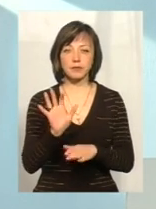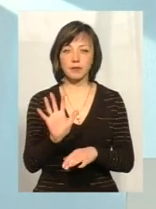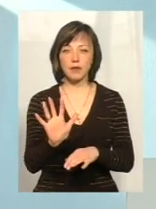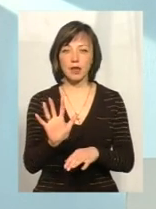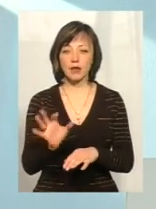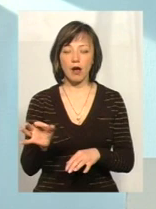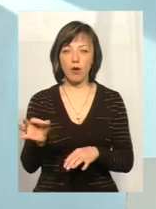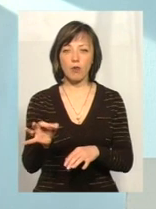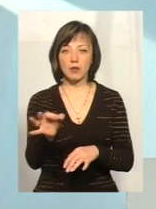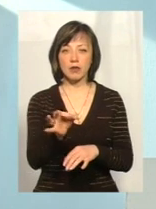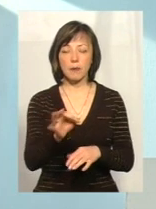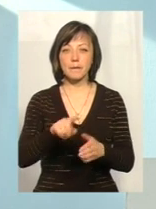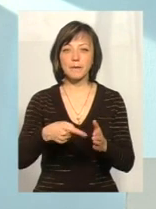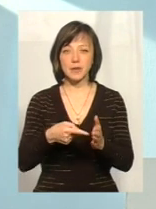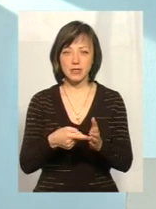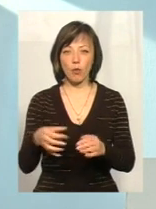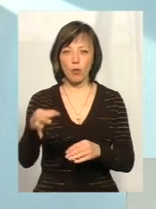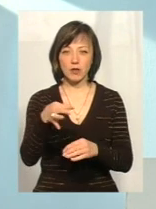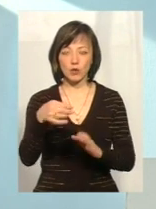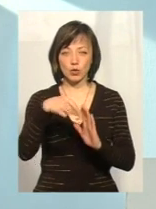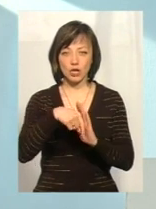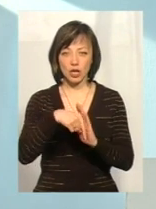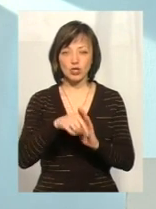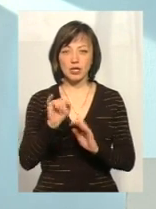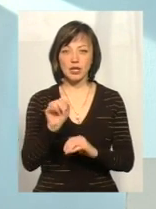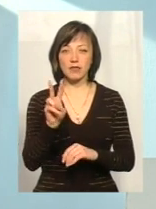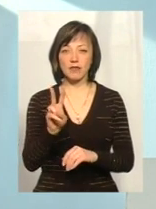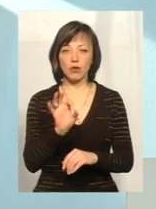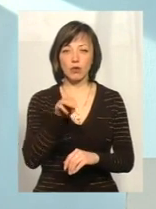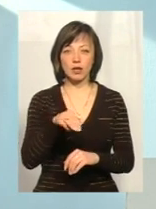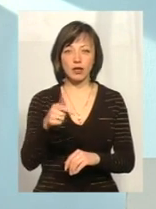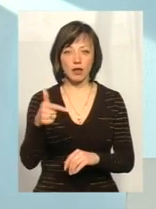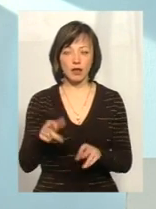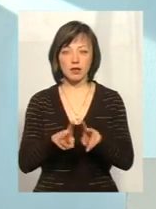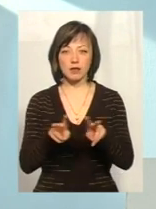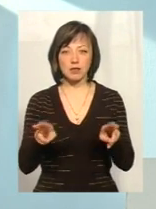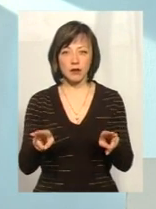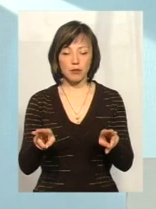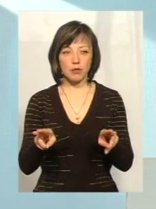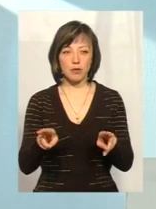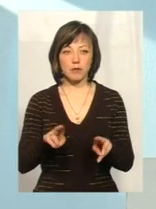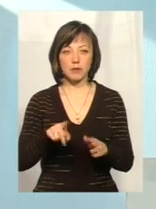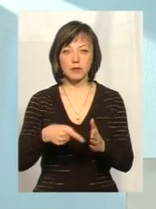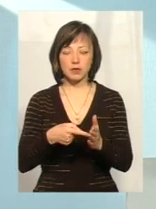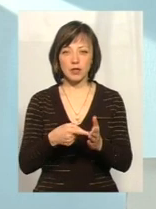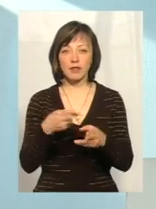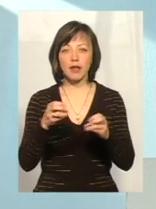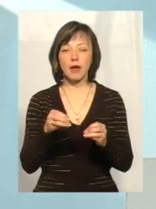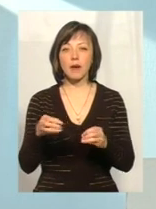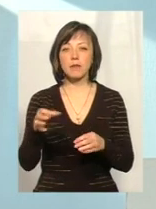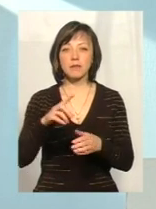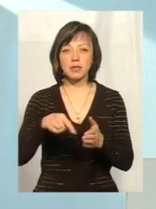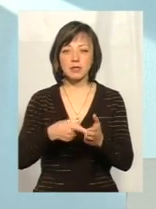обласних, 5 міст обласного значення і 2 ОТГ, так само міського, там, де є міста